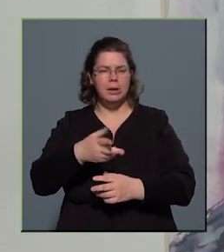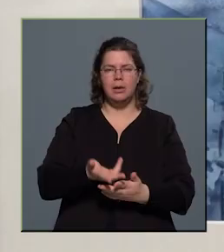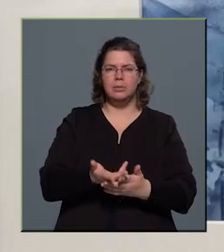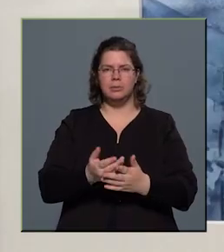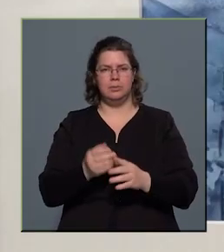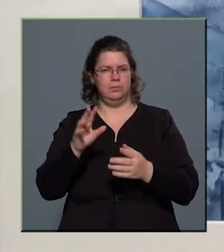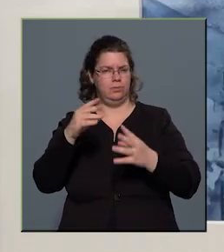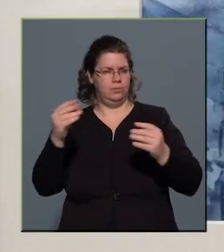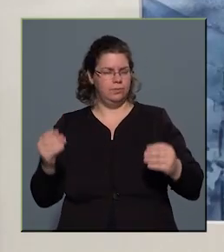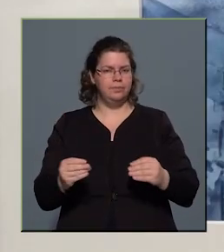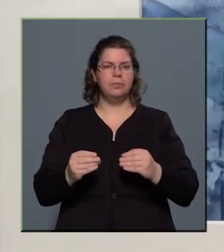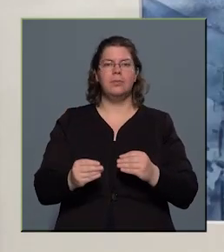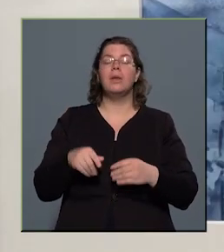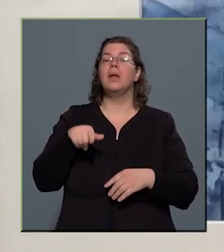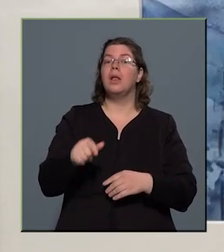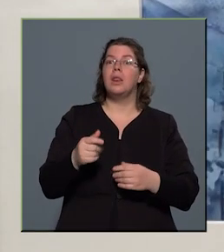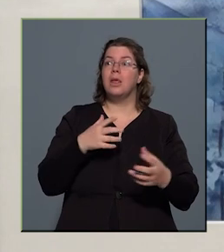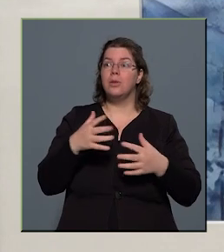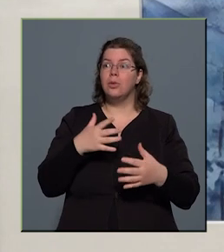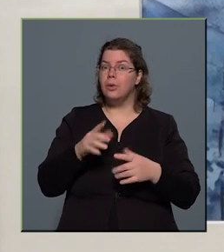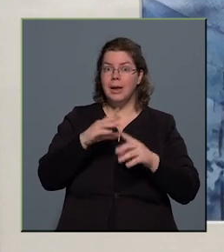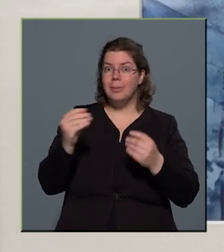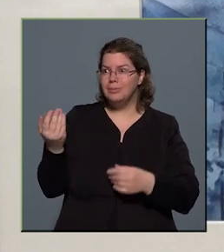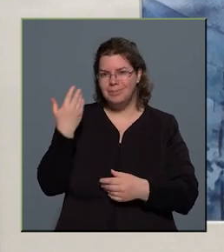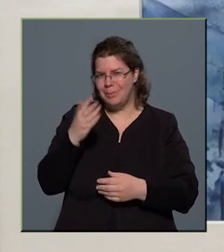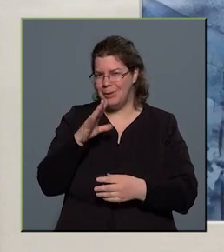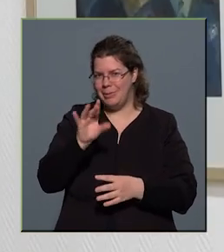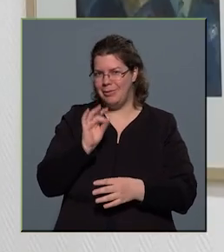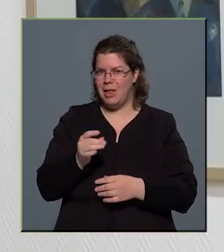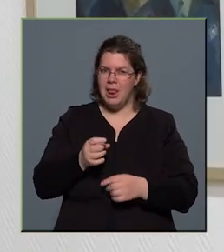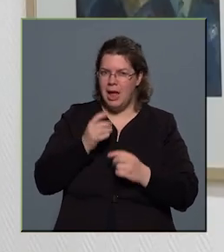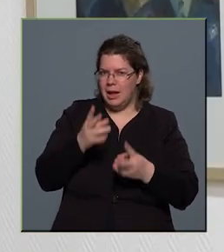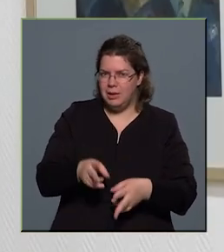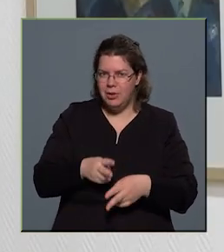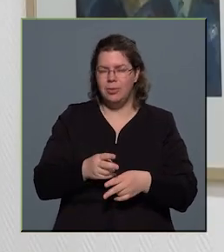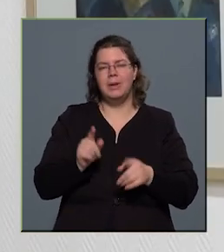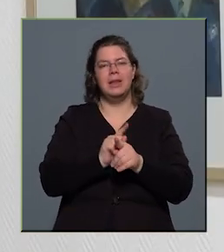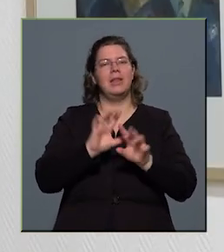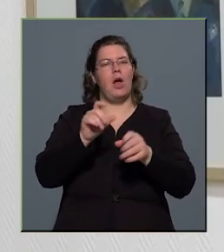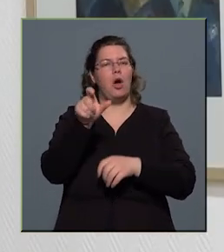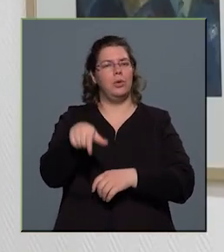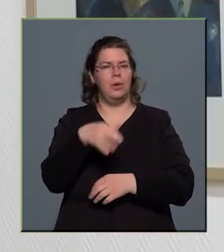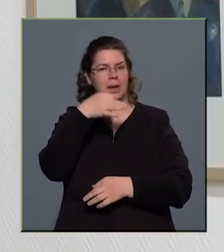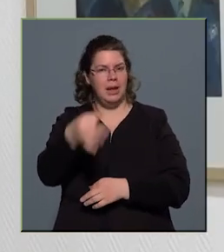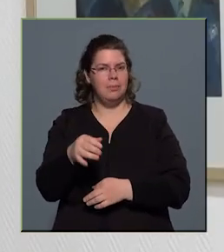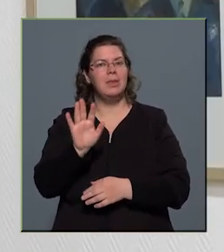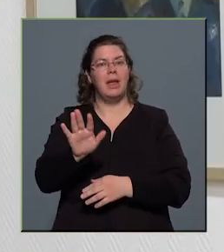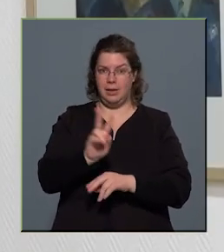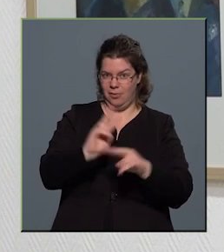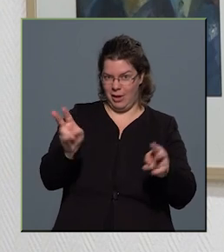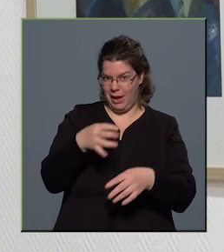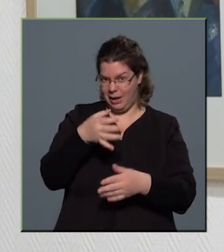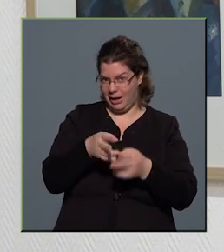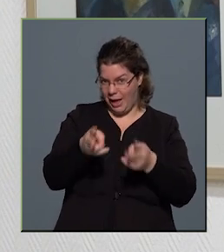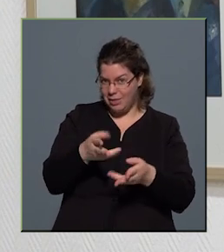vásznón. A lenyűgöző képekből nem tudtam kiválasztani a számomra legkedvesebbet, így az alkotót kérdeztem meg, neki van-e kedvence?